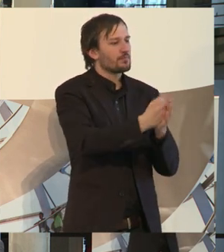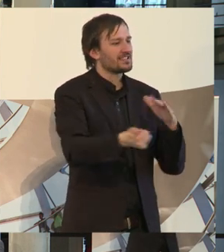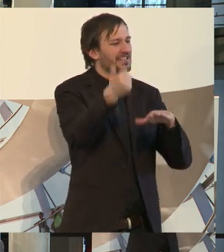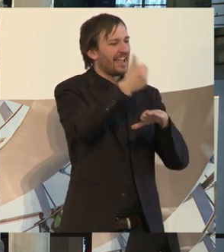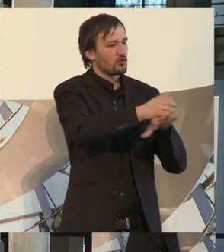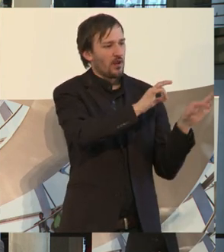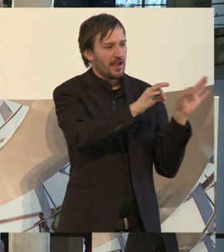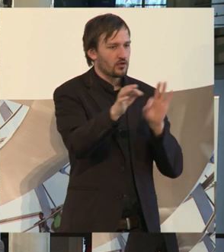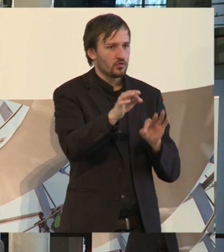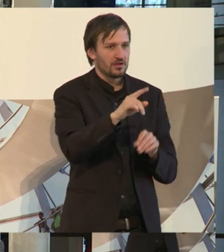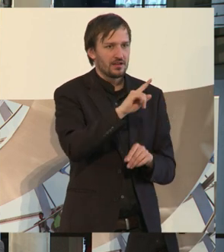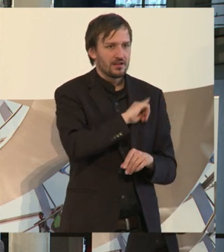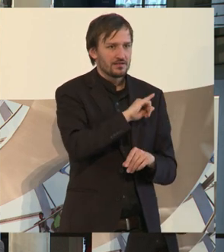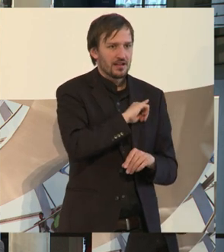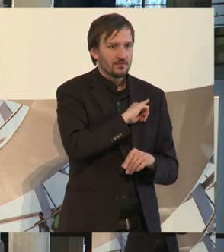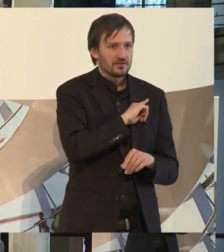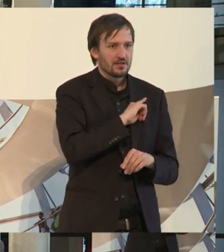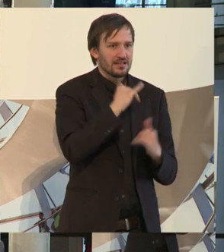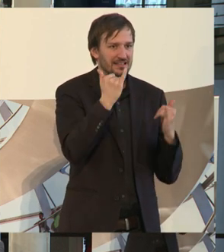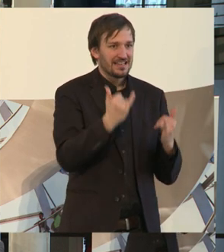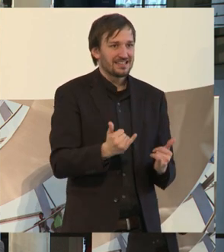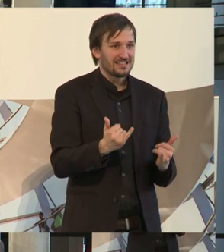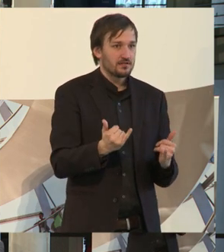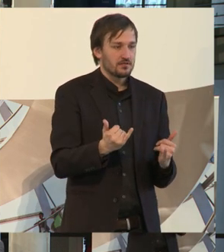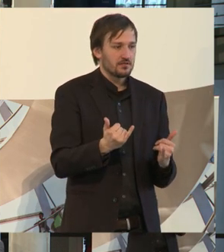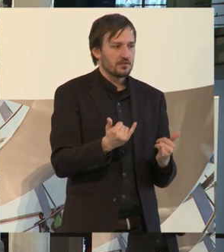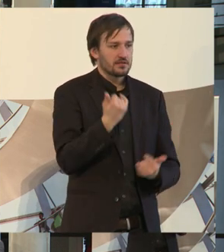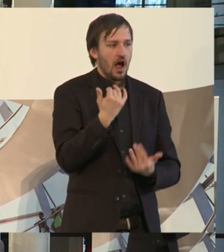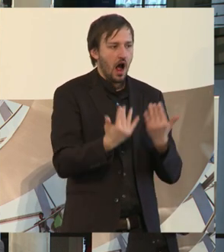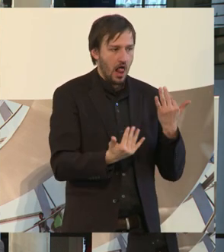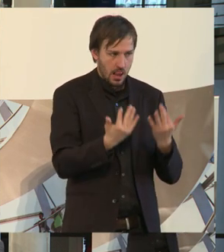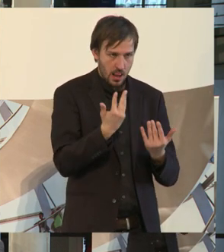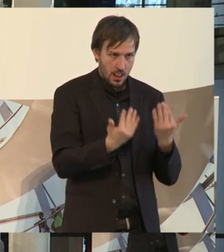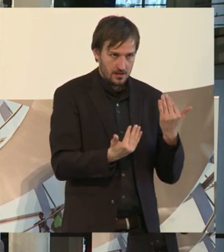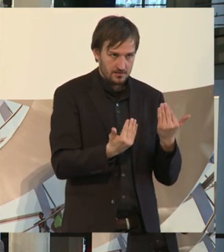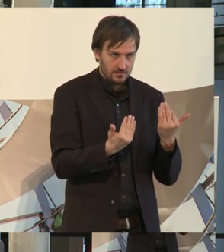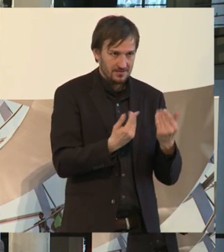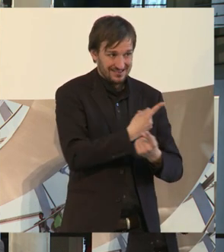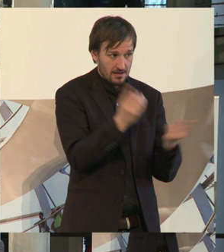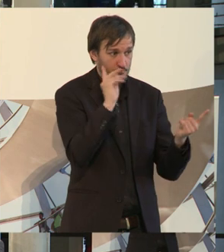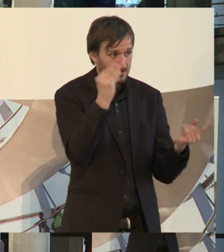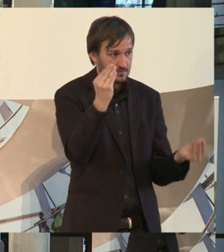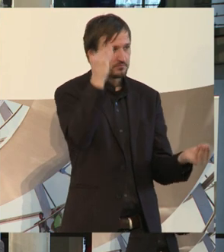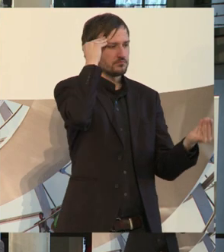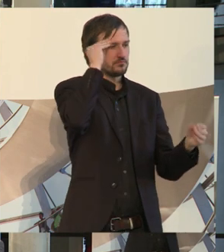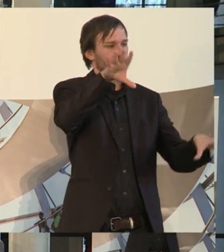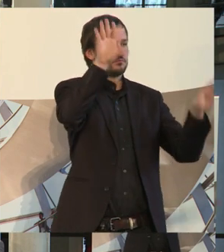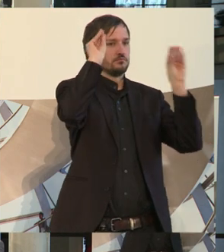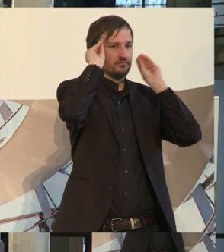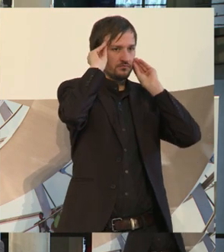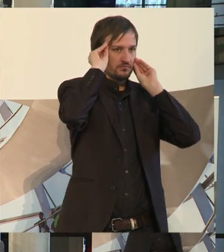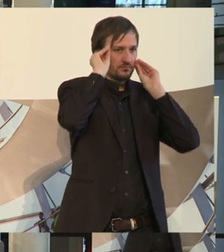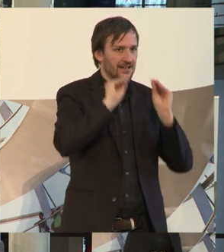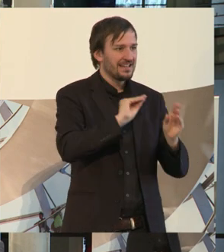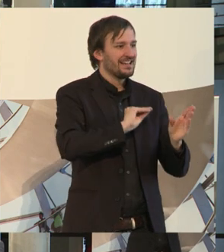Ich sage Ihnen eine Zahl, die Sie wirklich aufnehmen sollten. Wir haben eine